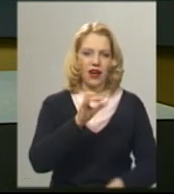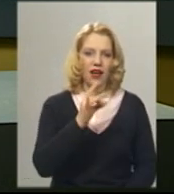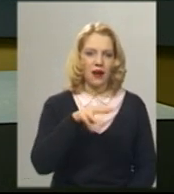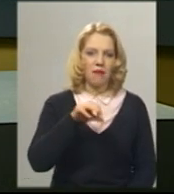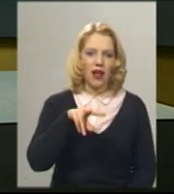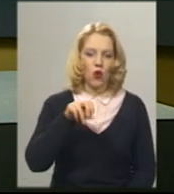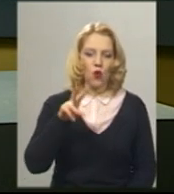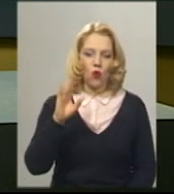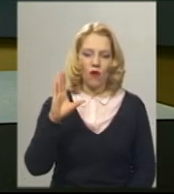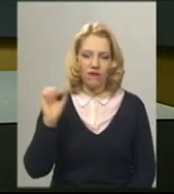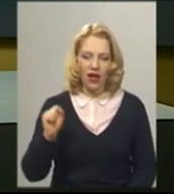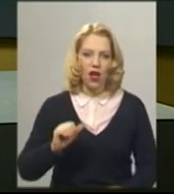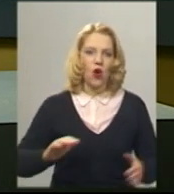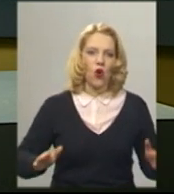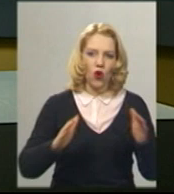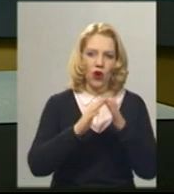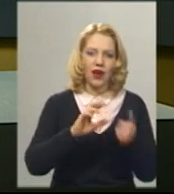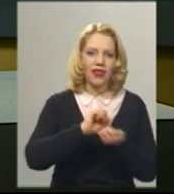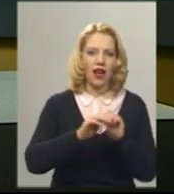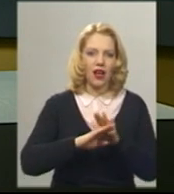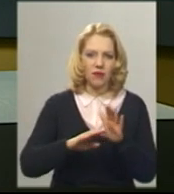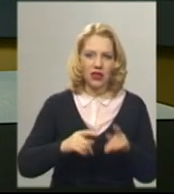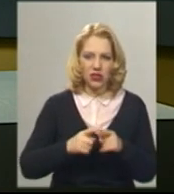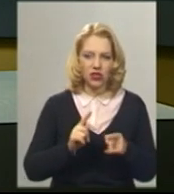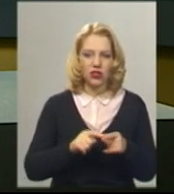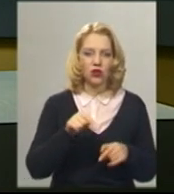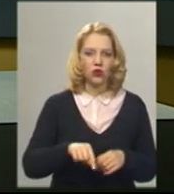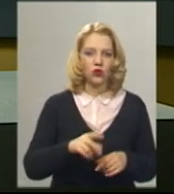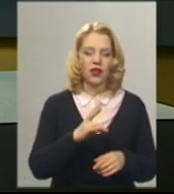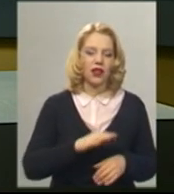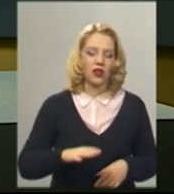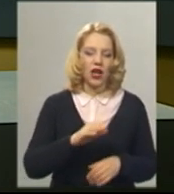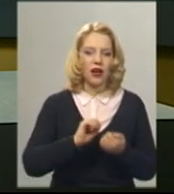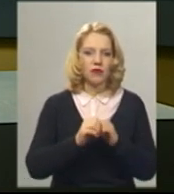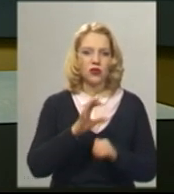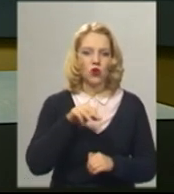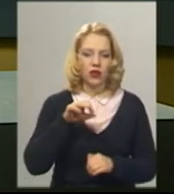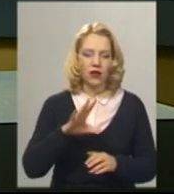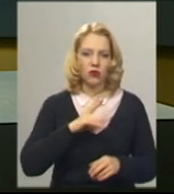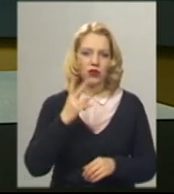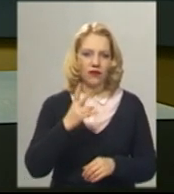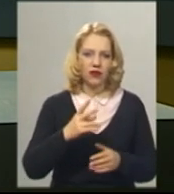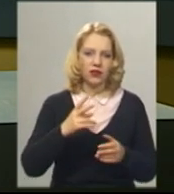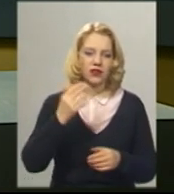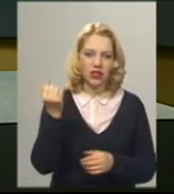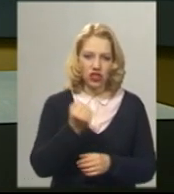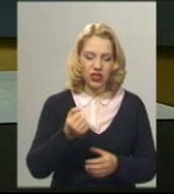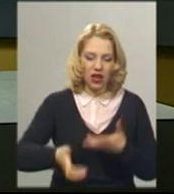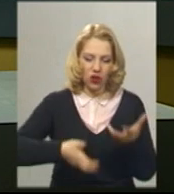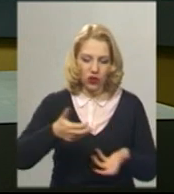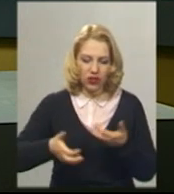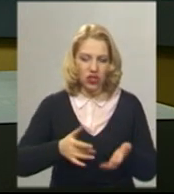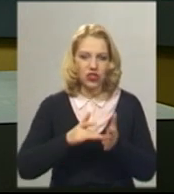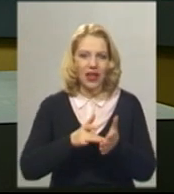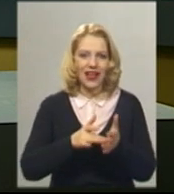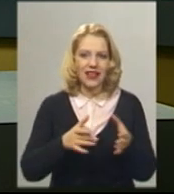Приворотя-2 на Кам'янеччині. Тут, на території Гуменецької ОТГ, два тижні тривала археологічна експедиція Кам'янець-Подільського державного